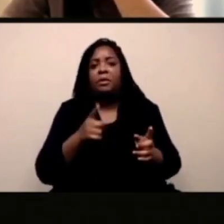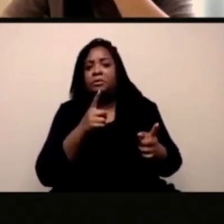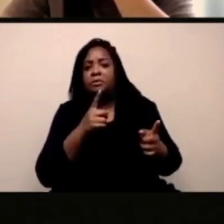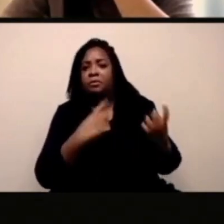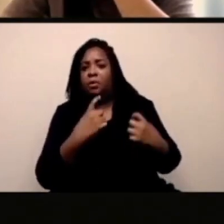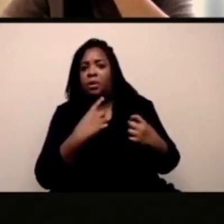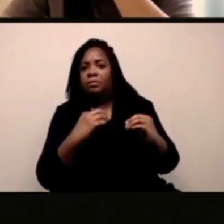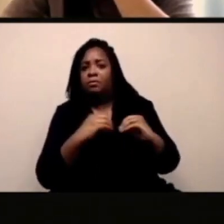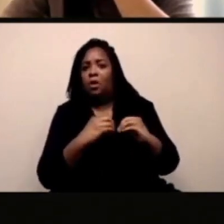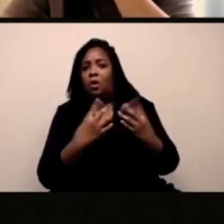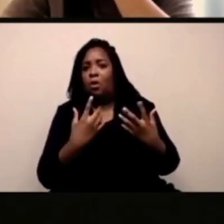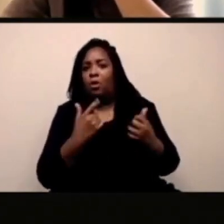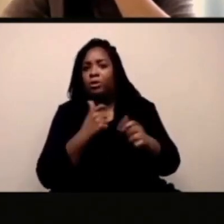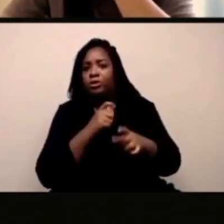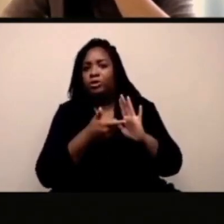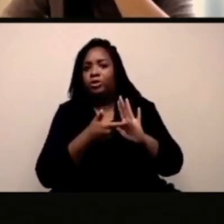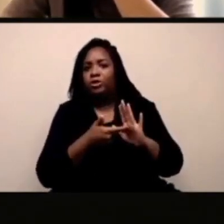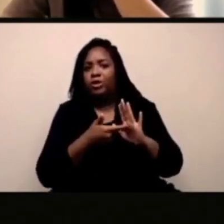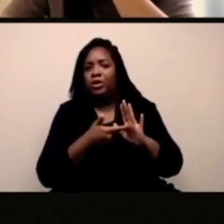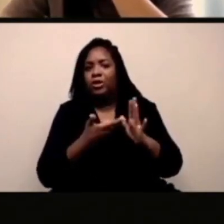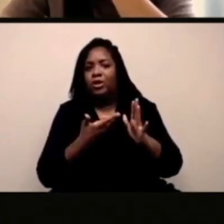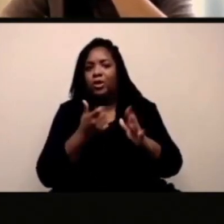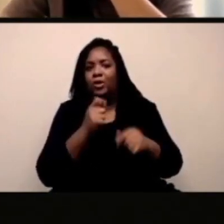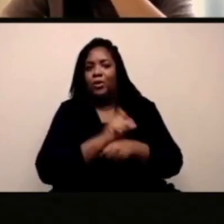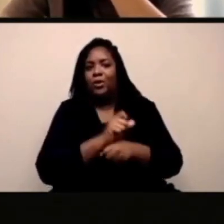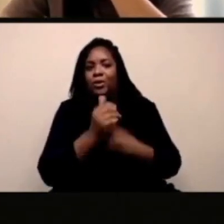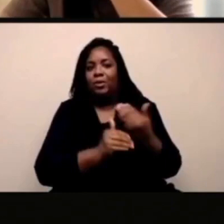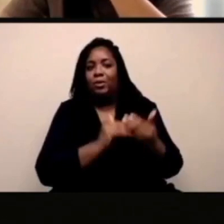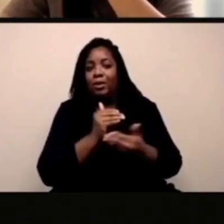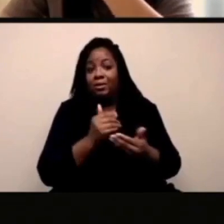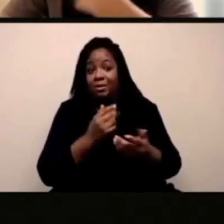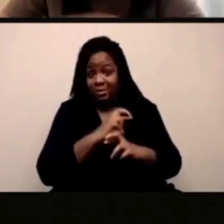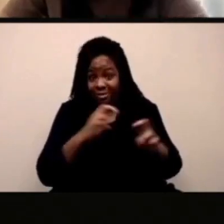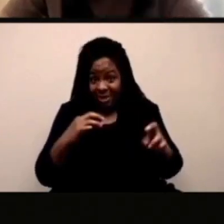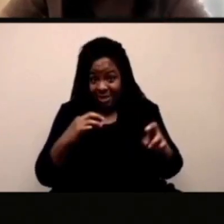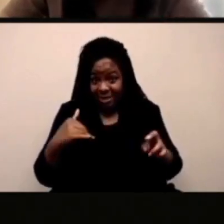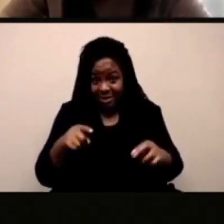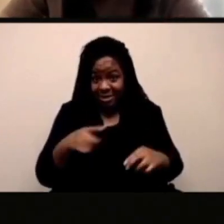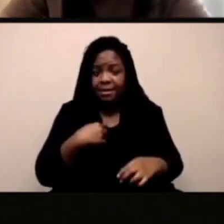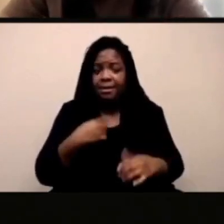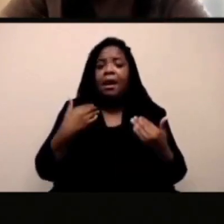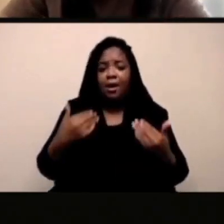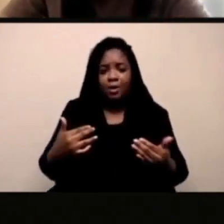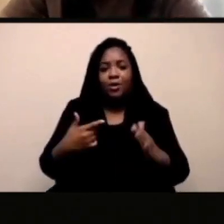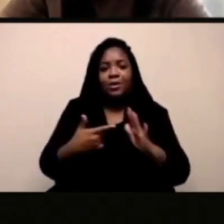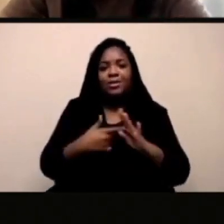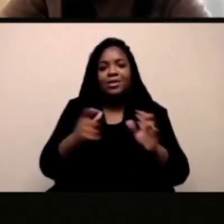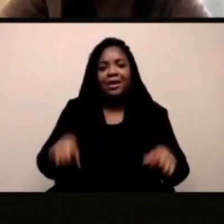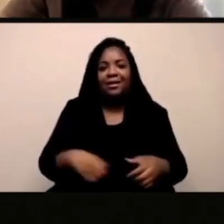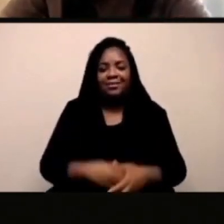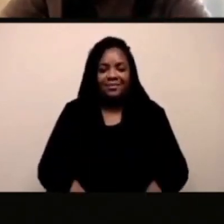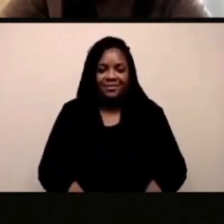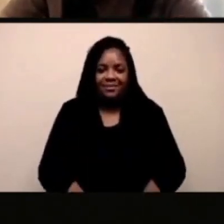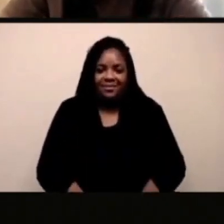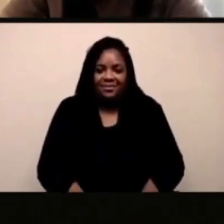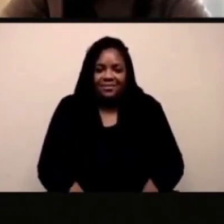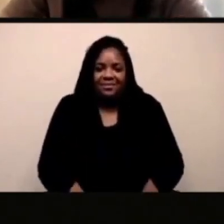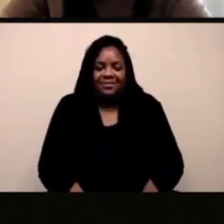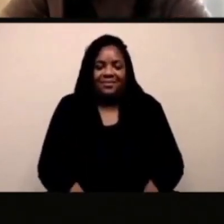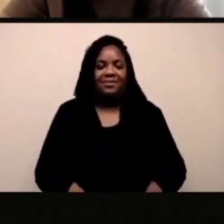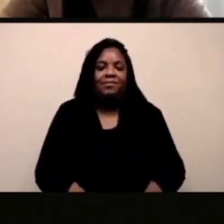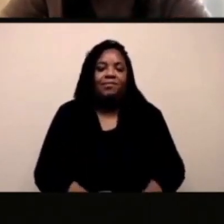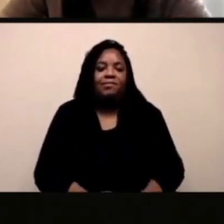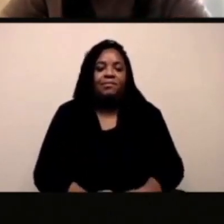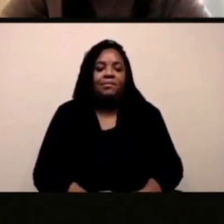a questo punto vorrei vedere chiedere alle persone del flashball